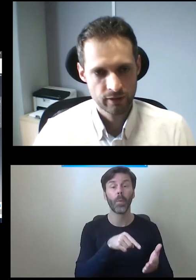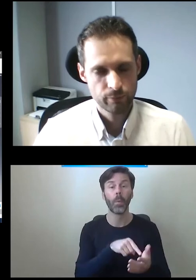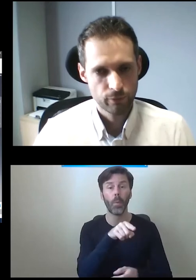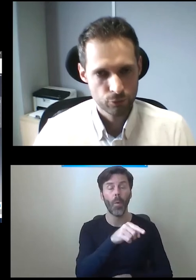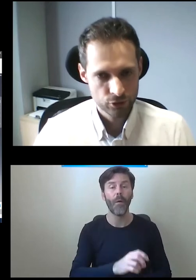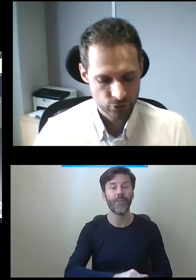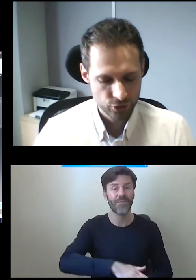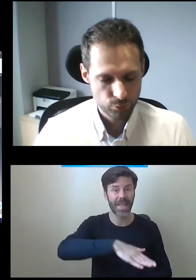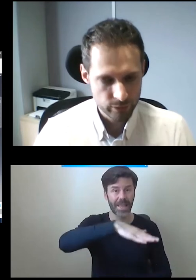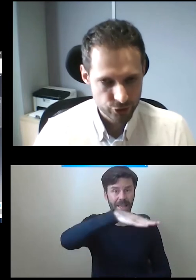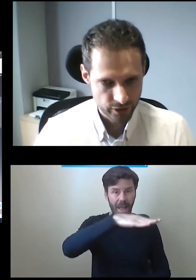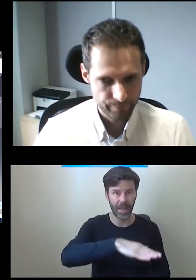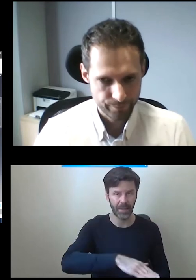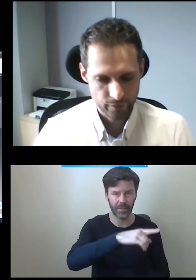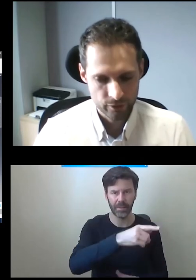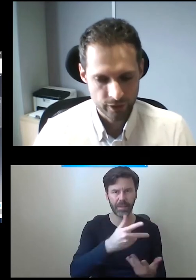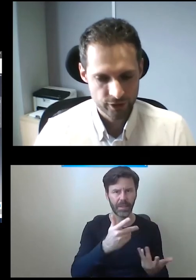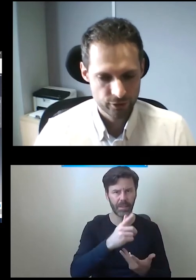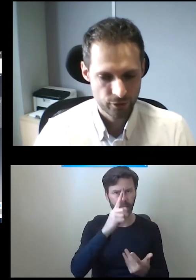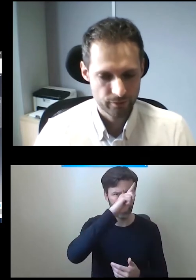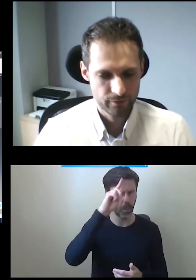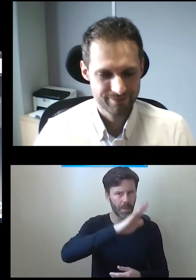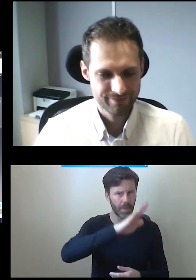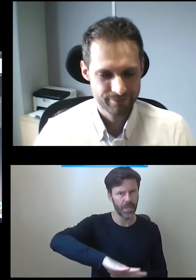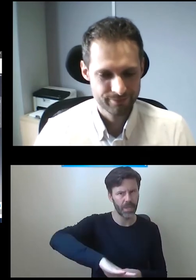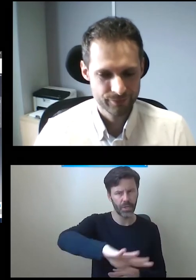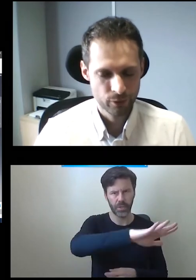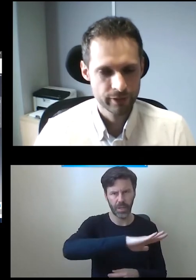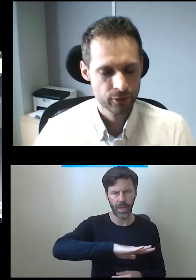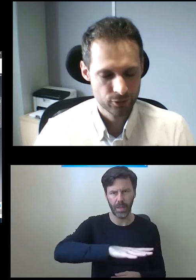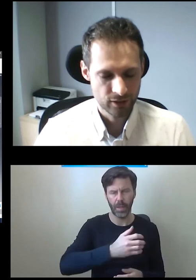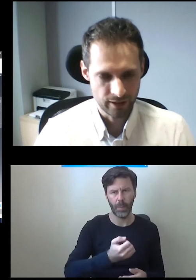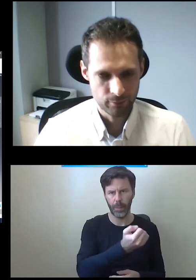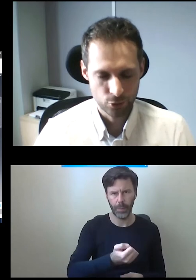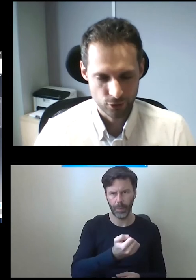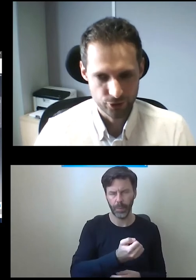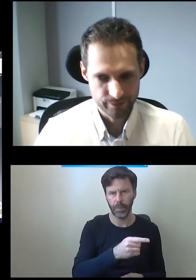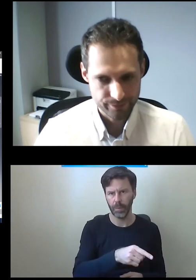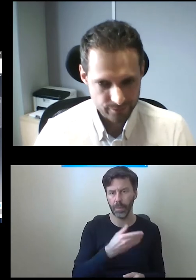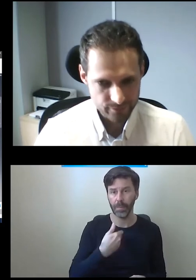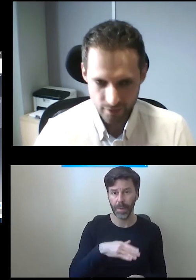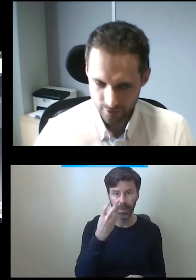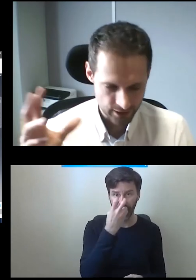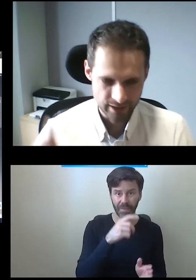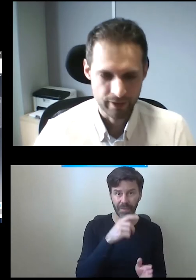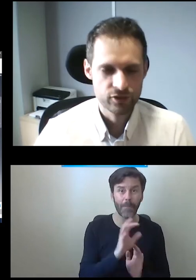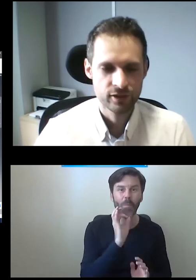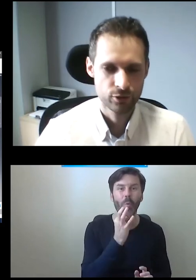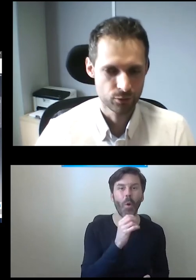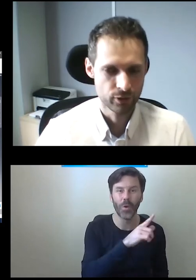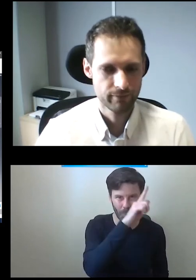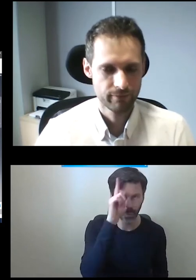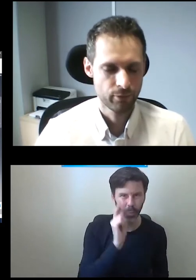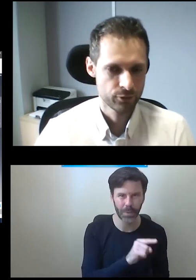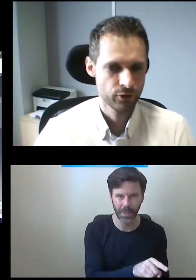instalowane w użyteczności publicznej, one często są interesujące dla młodych ludzi. Tak zwane magiczne